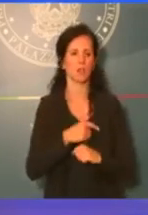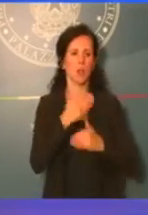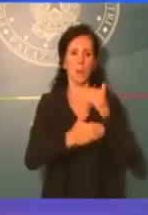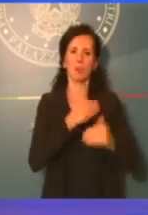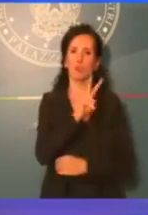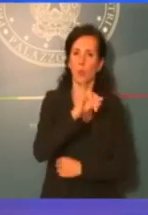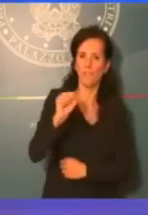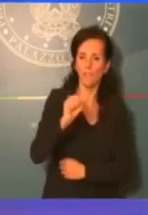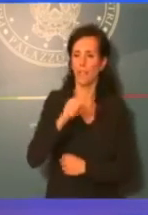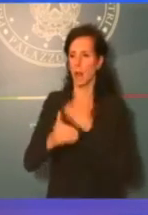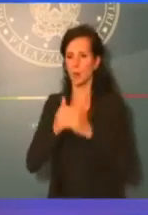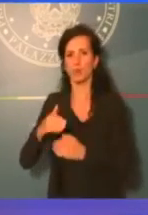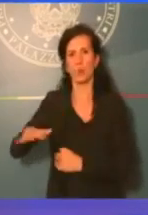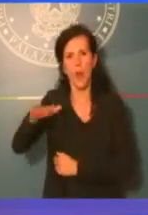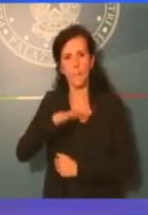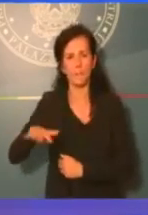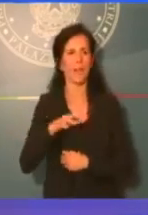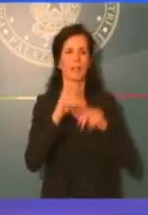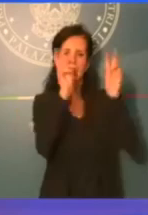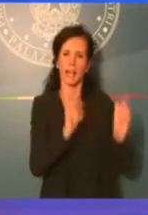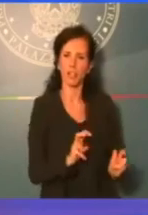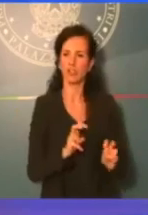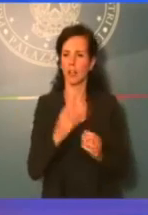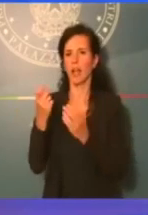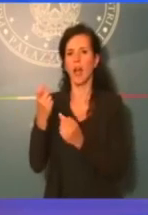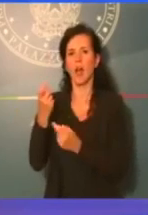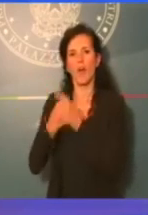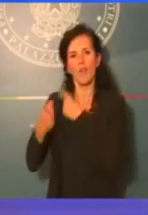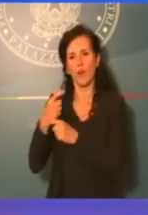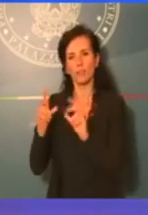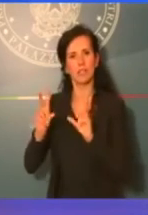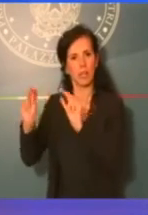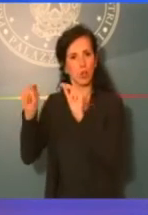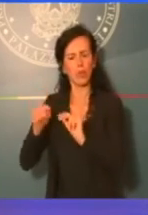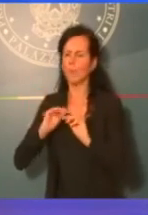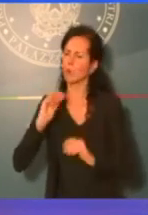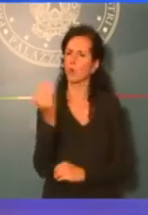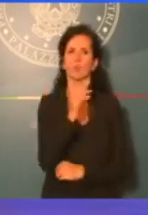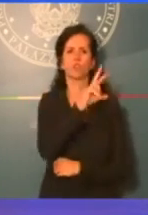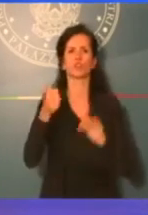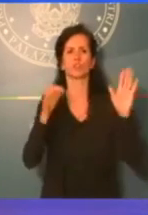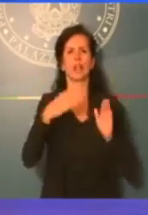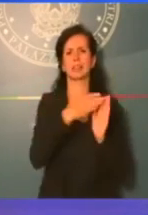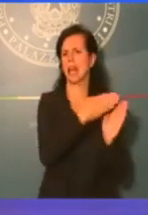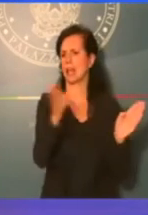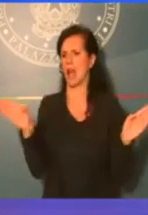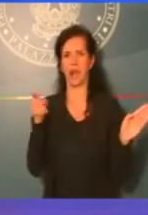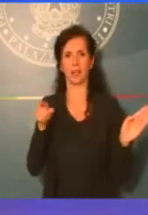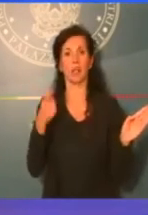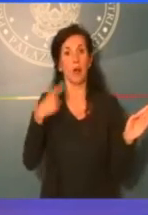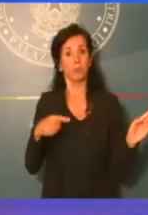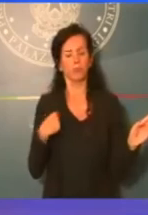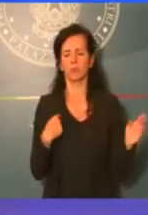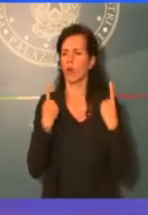discorrendo, transizione energetica, fonti rinnovabili, tutto a 360 gradi. Io mi aspetto molto, mi aspetto molto da